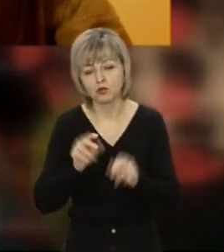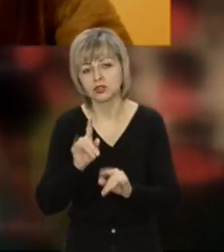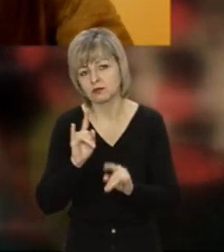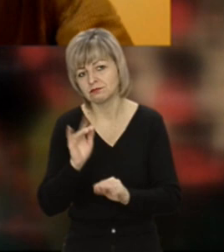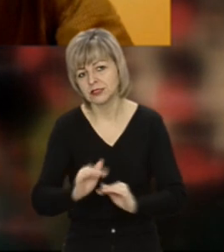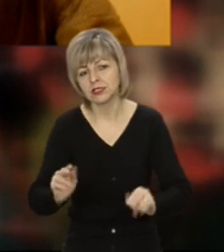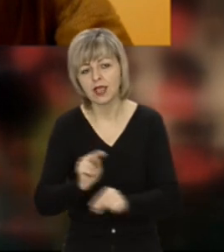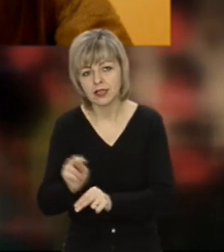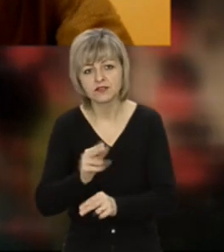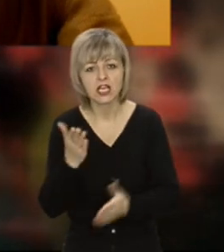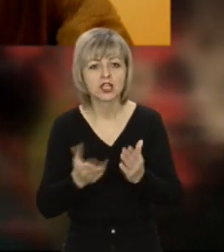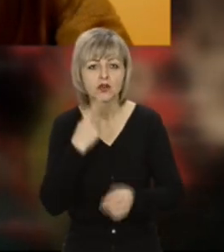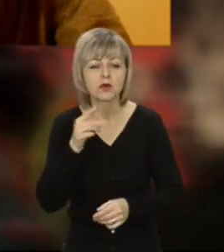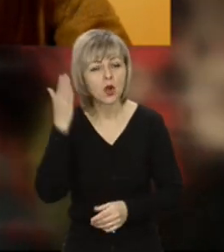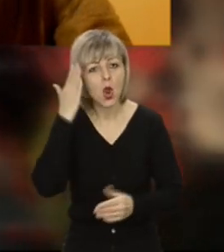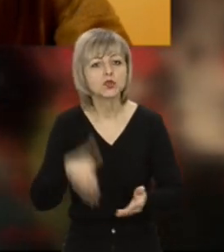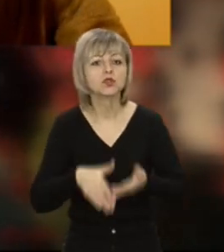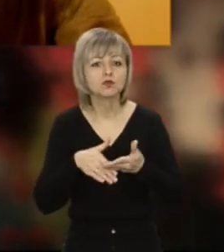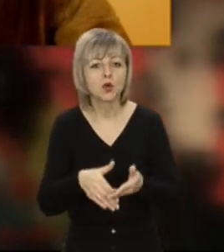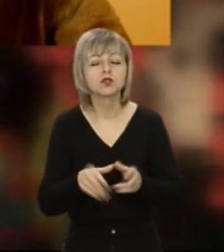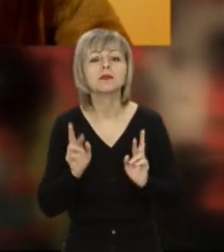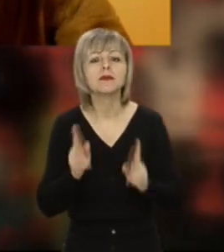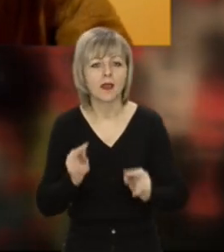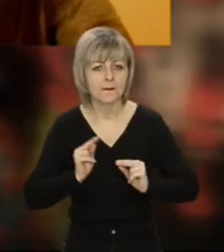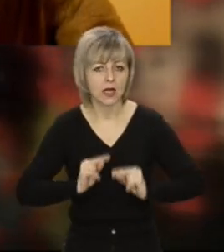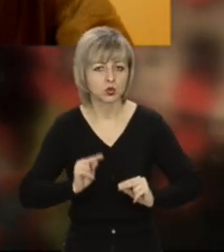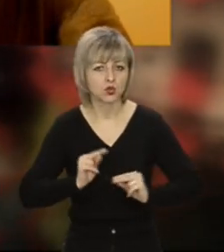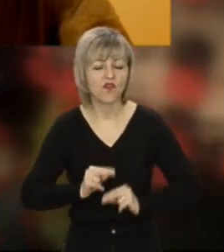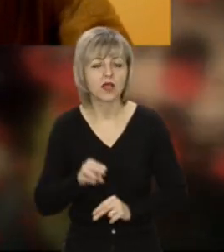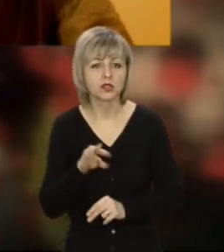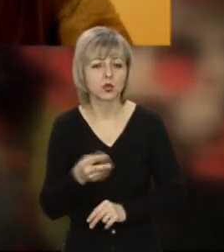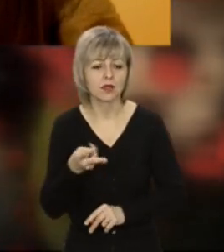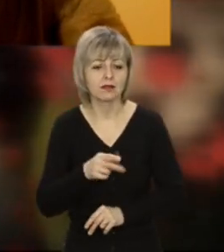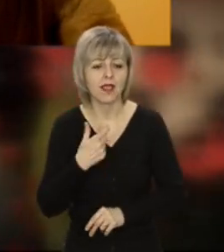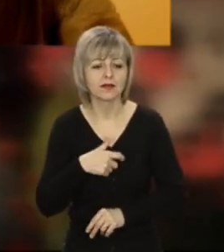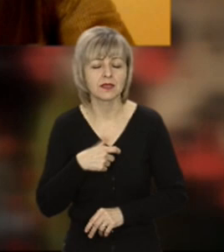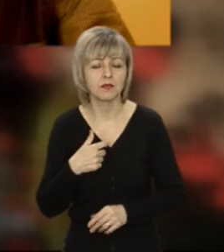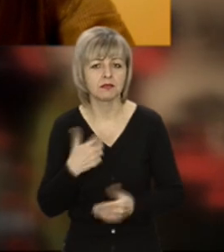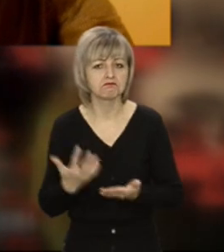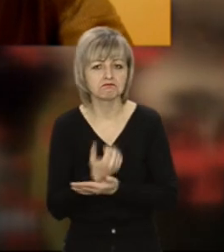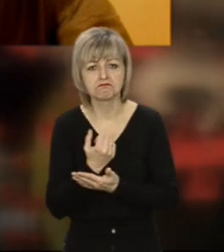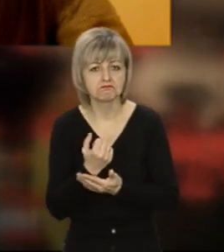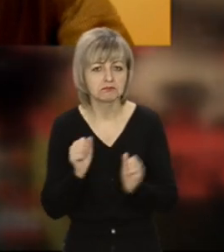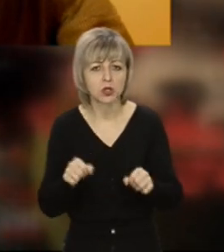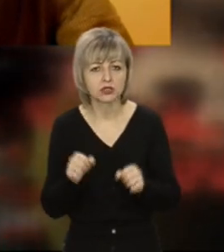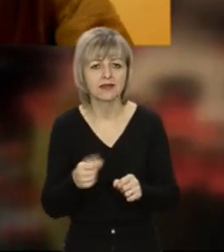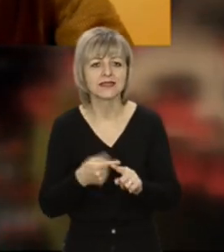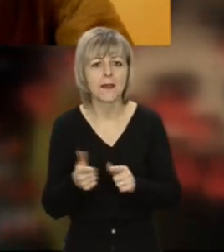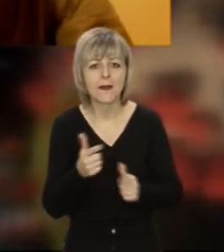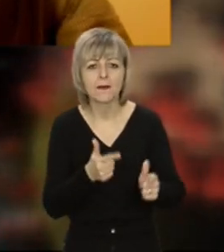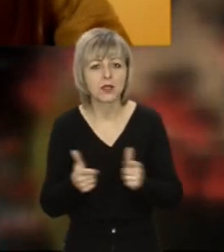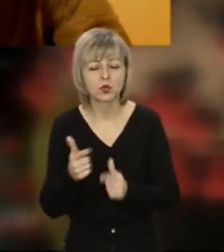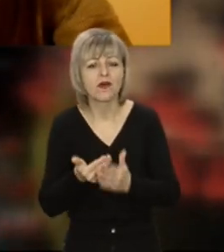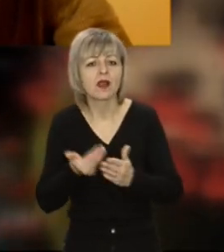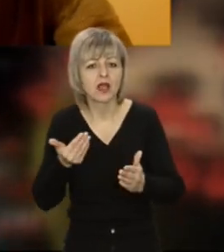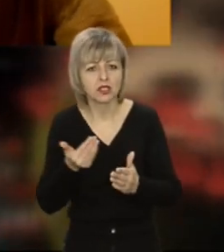Якщо говорити про способ, як працювати, то для себе я відкрив таку можливість, як приготовлюватись